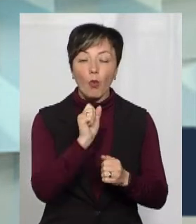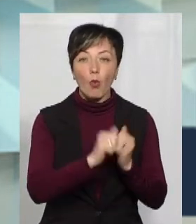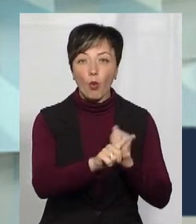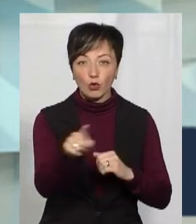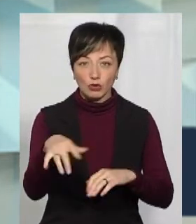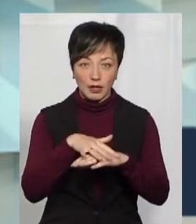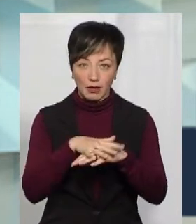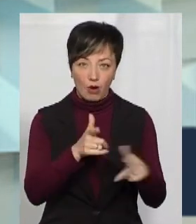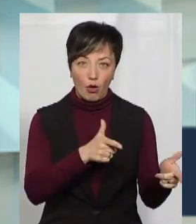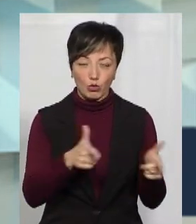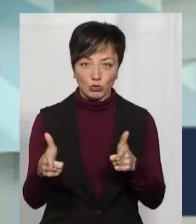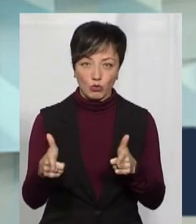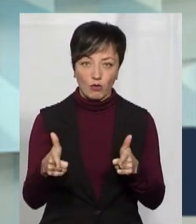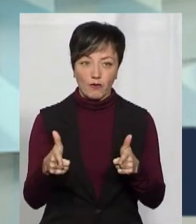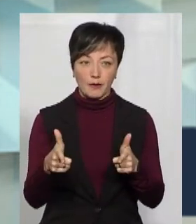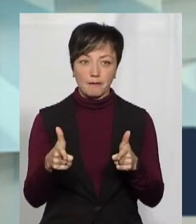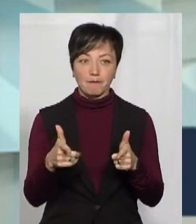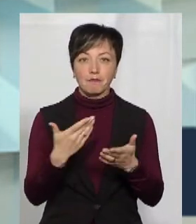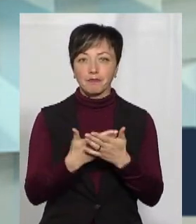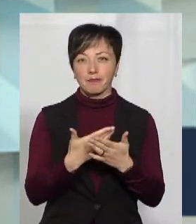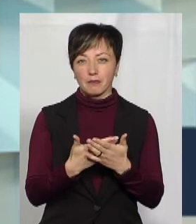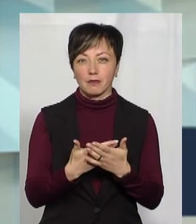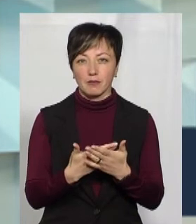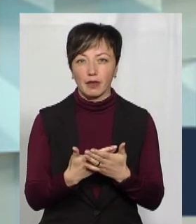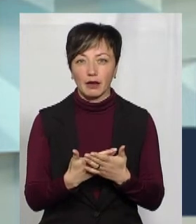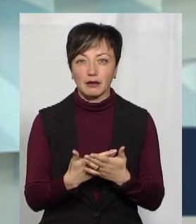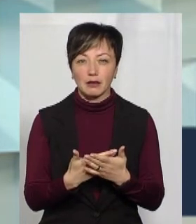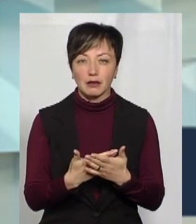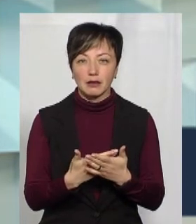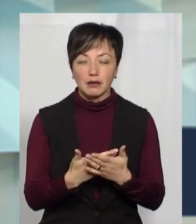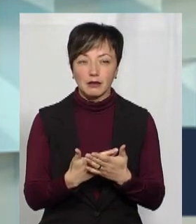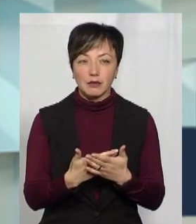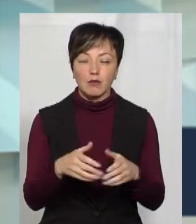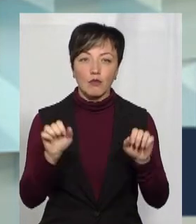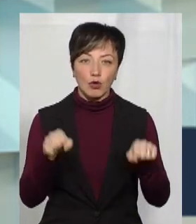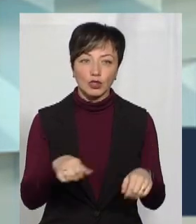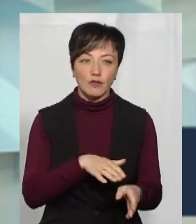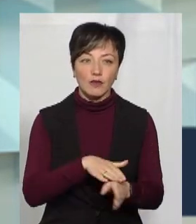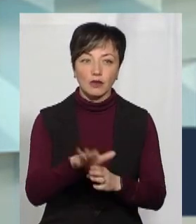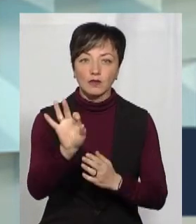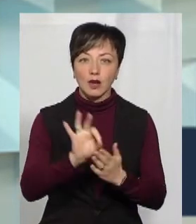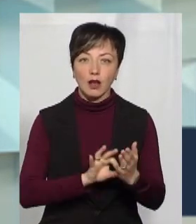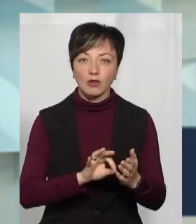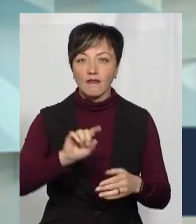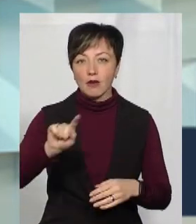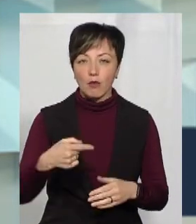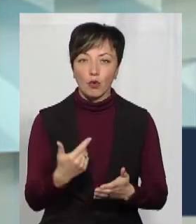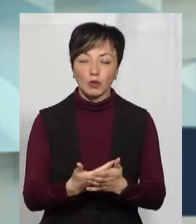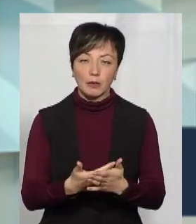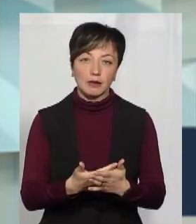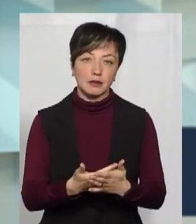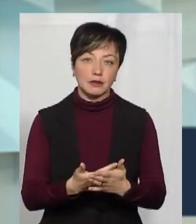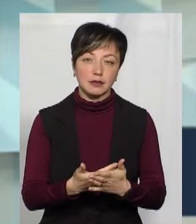в зв'язку з специфікою конструкції розміщення і самих ринків може виконати відразу вимогу щодо, наприклад,